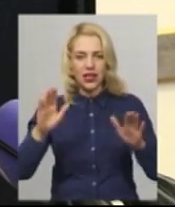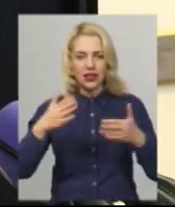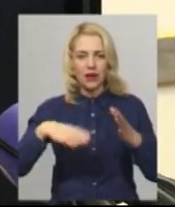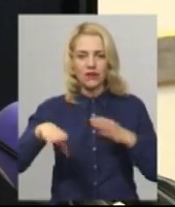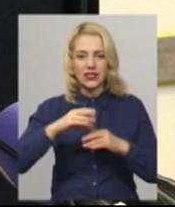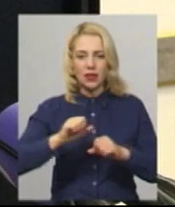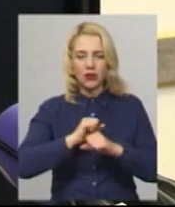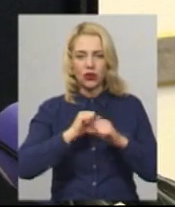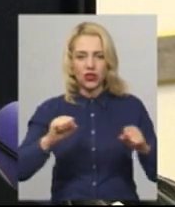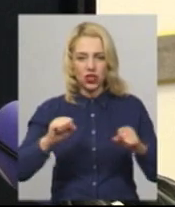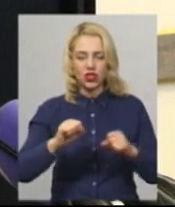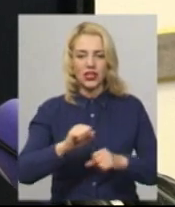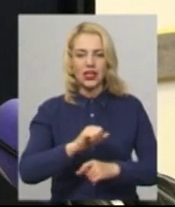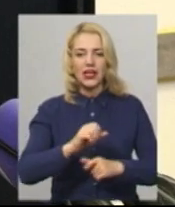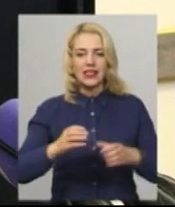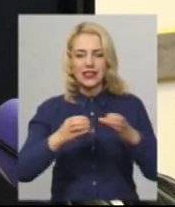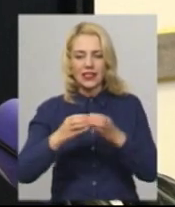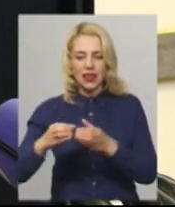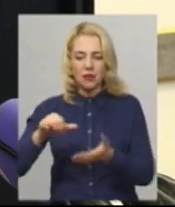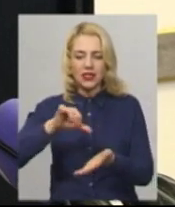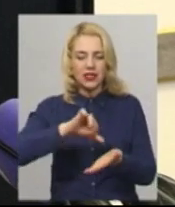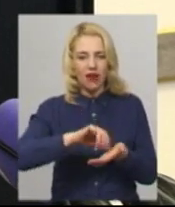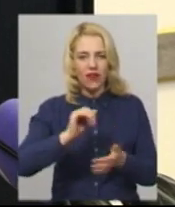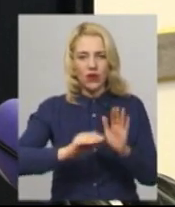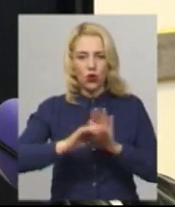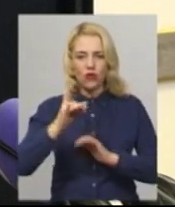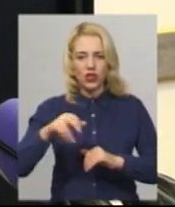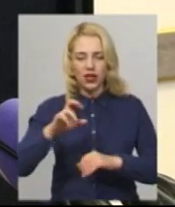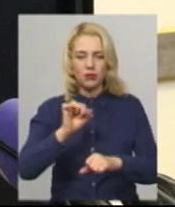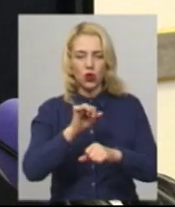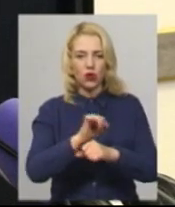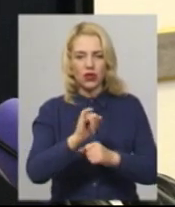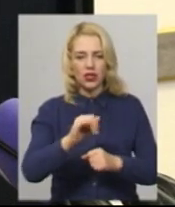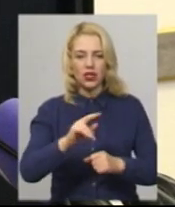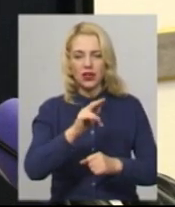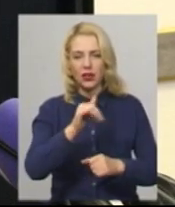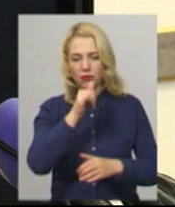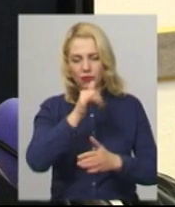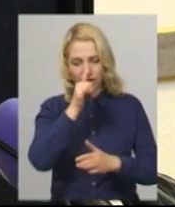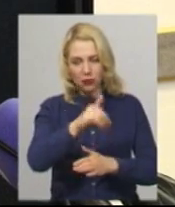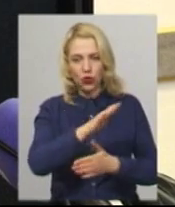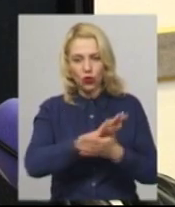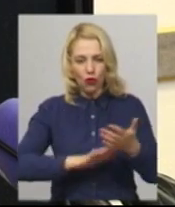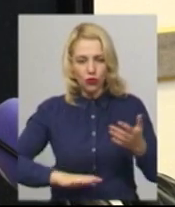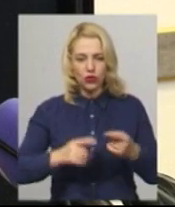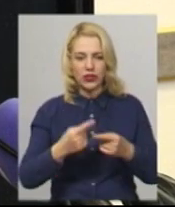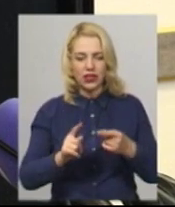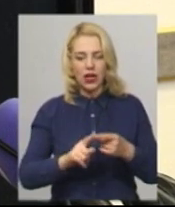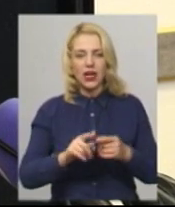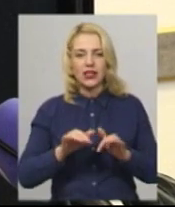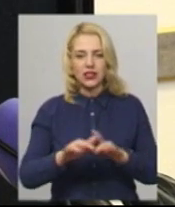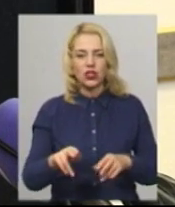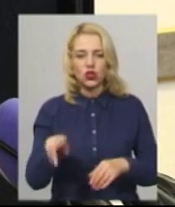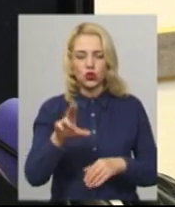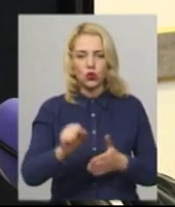представлені Верховній Раді, блокувати і не продовжувати дій щодо ухвалення нової редакції закону України про